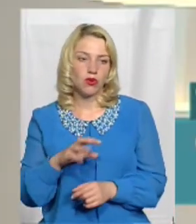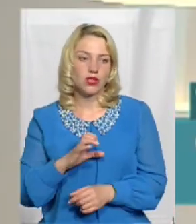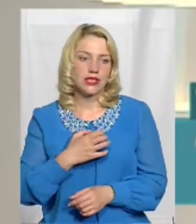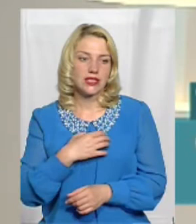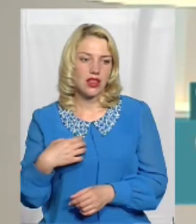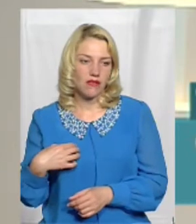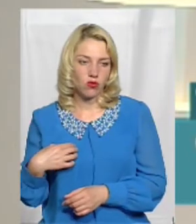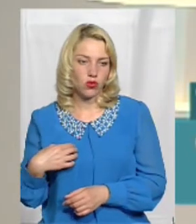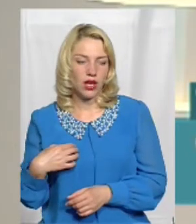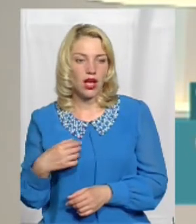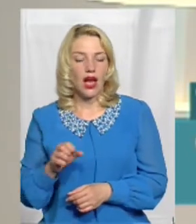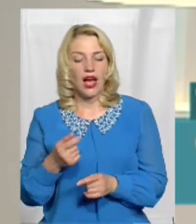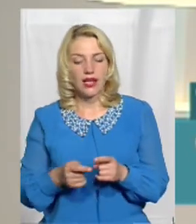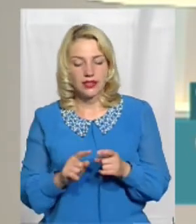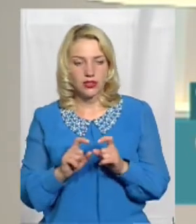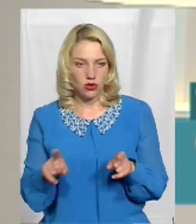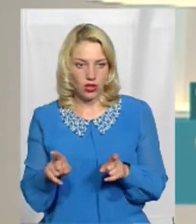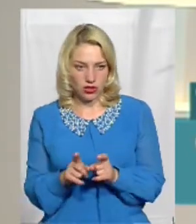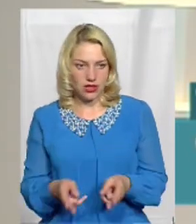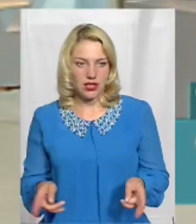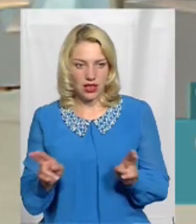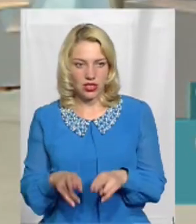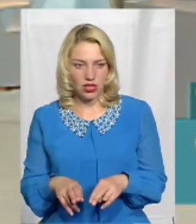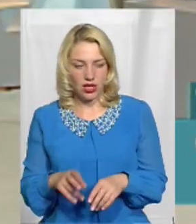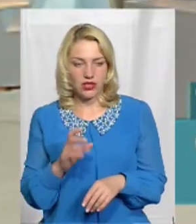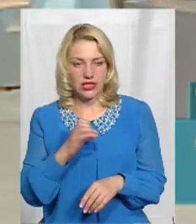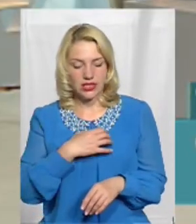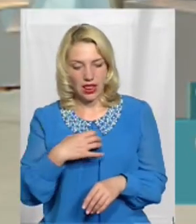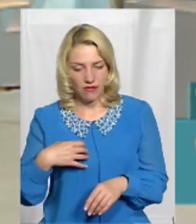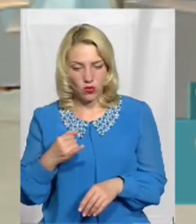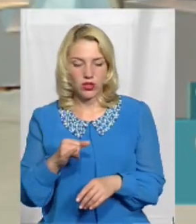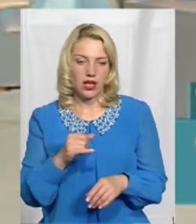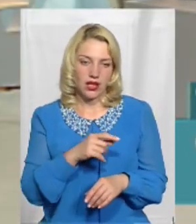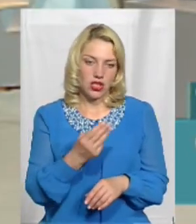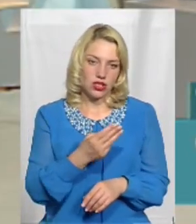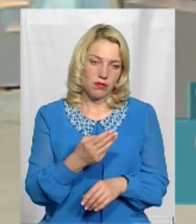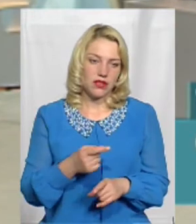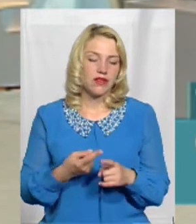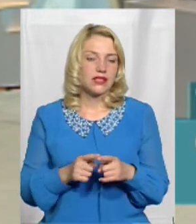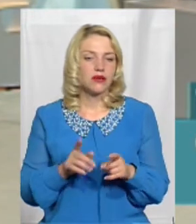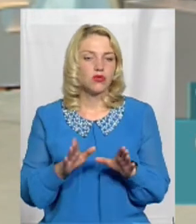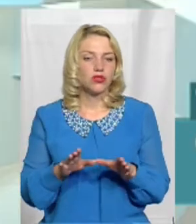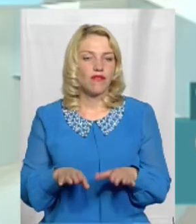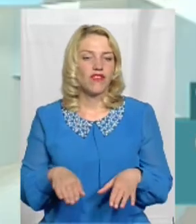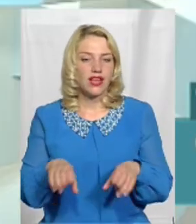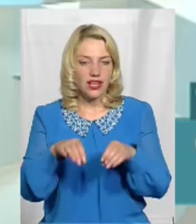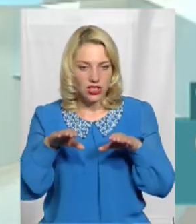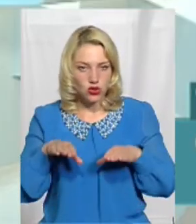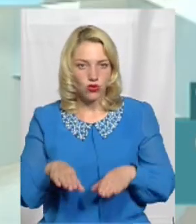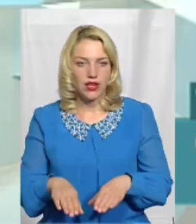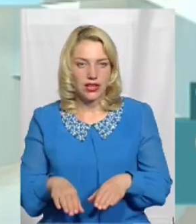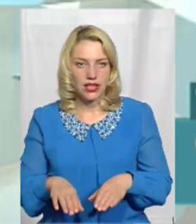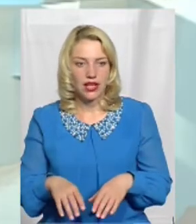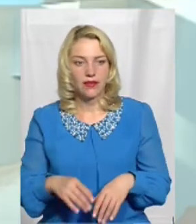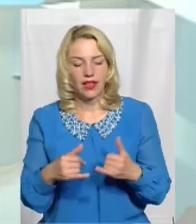Але ці структури так само залишаються в тій же Славуті? Це вже будуть вирішити, бо, наприклад, на даний час